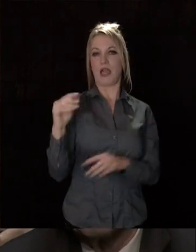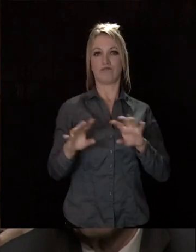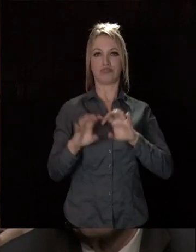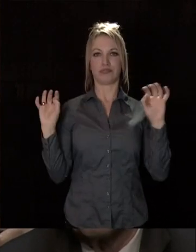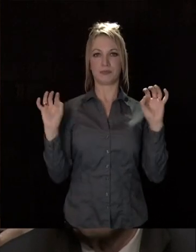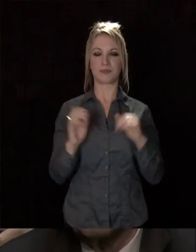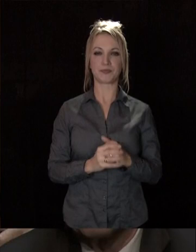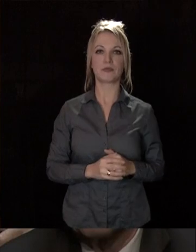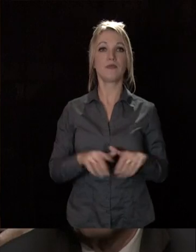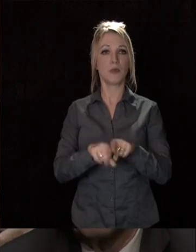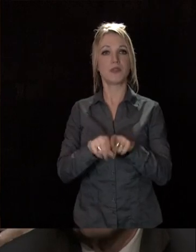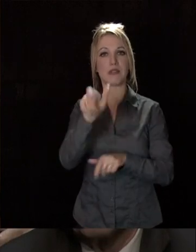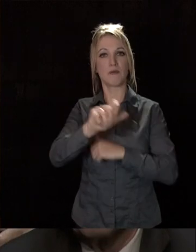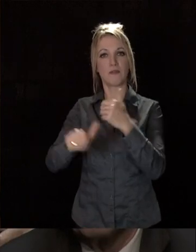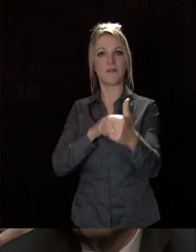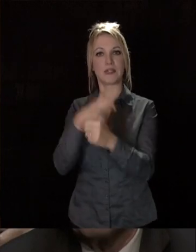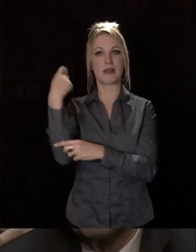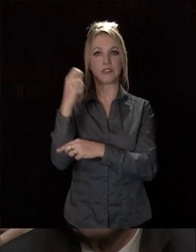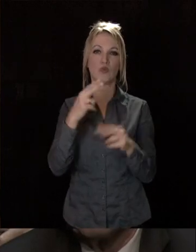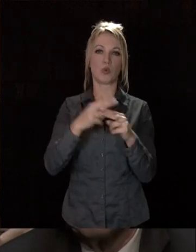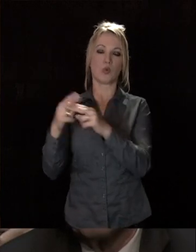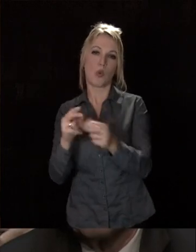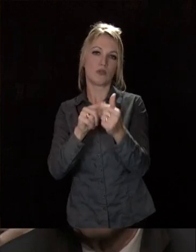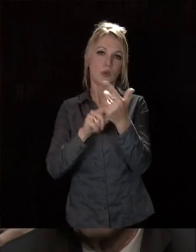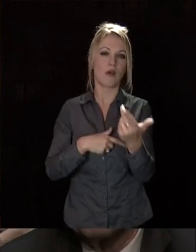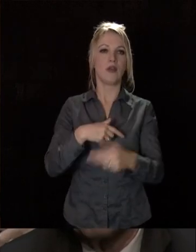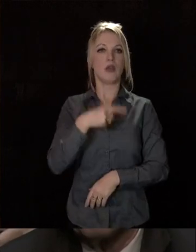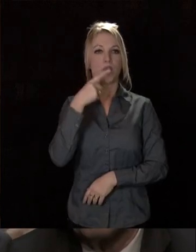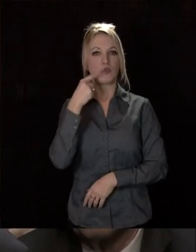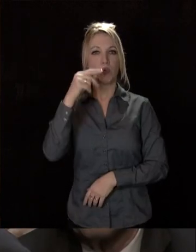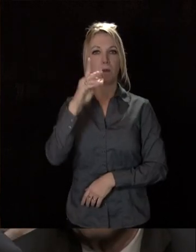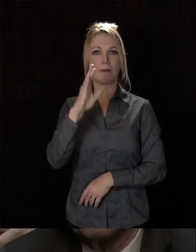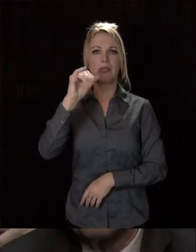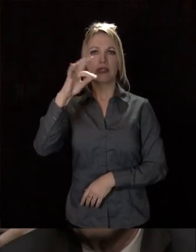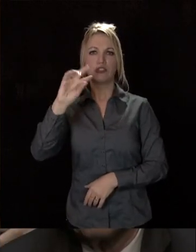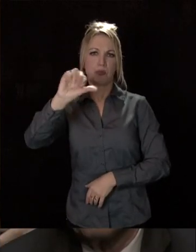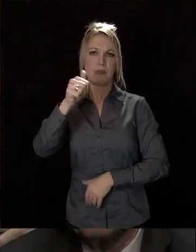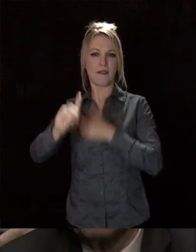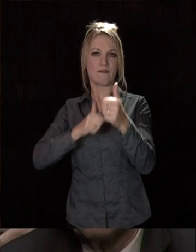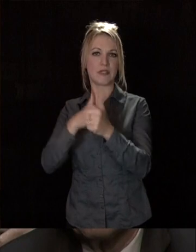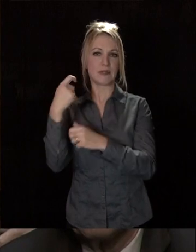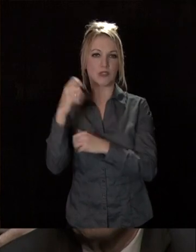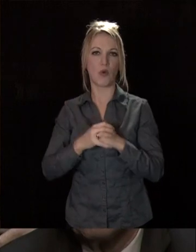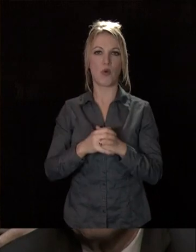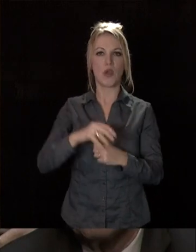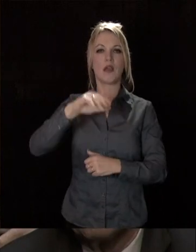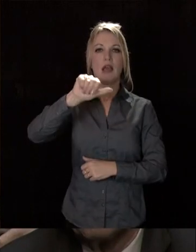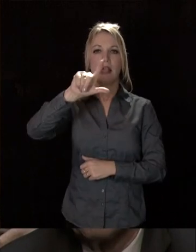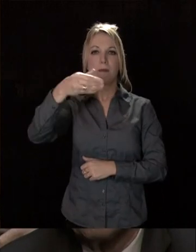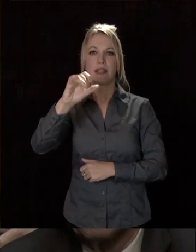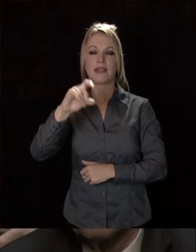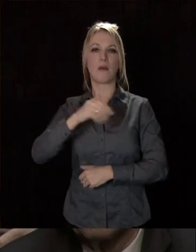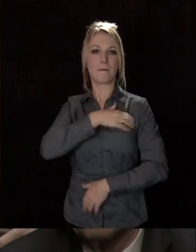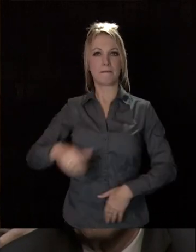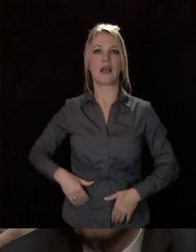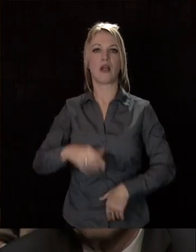et en particulier les vice-présidents. J'en cite quelques-uns. Pierre Pribétiche, le premier vice-président, José Almeda, le maire de Longvie, Rémi